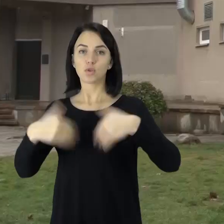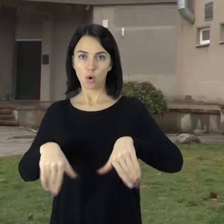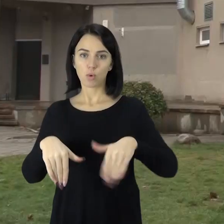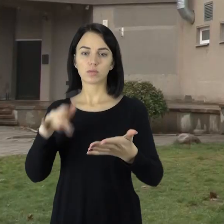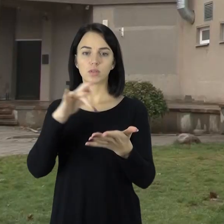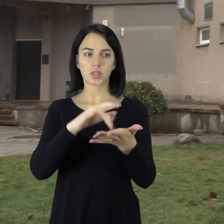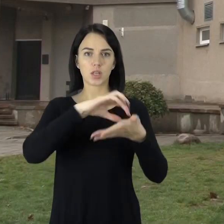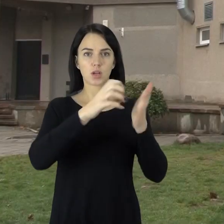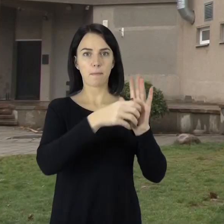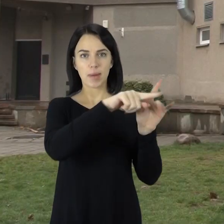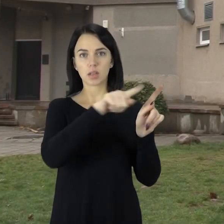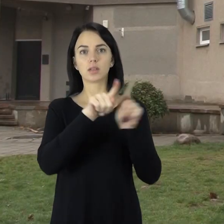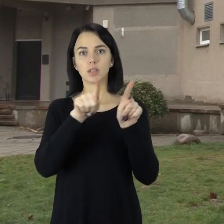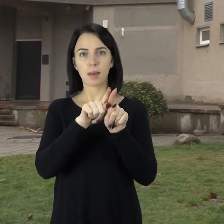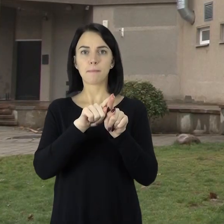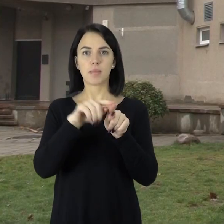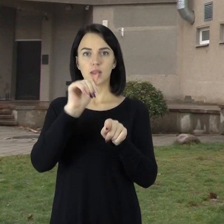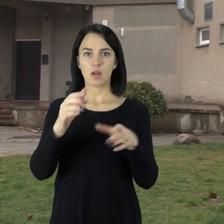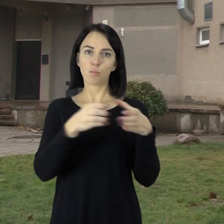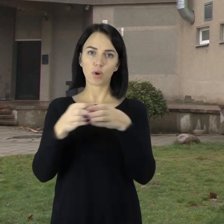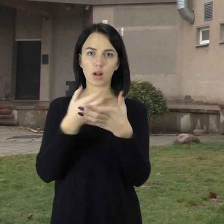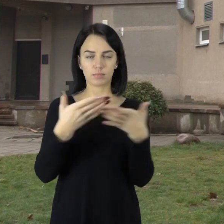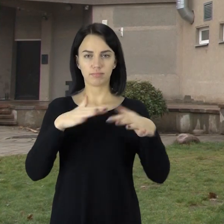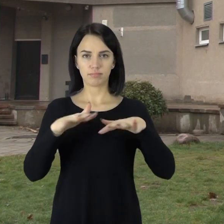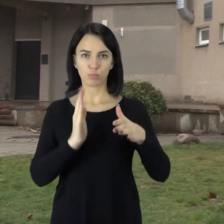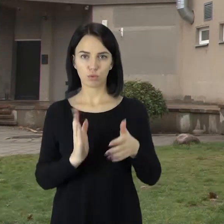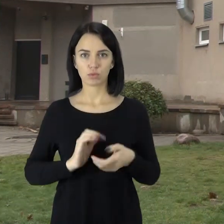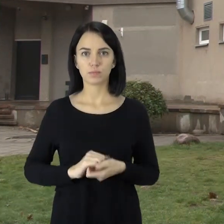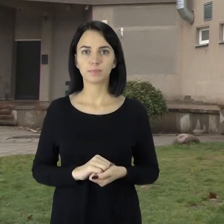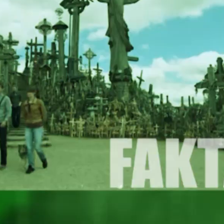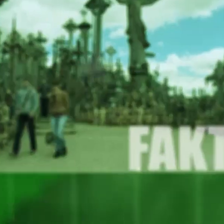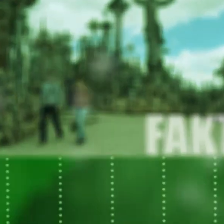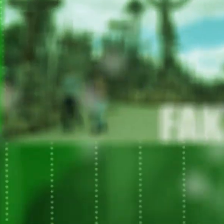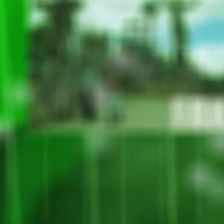moksleivio namams centro patalpose turėtų veikti neformalaus augdymo būreliai.